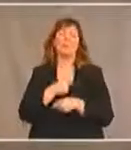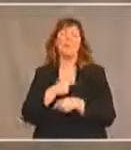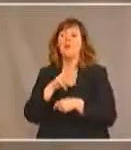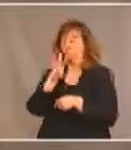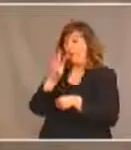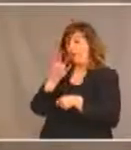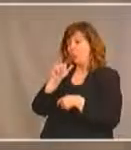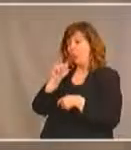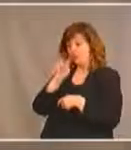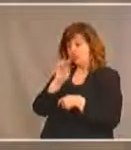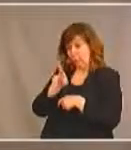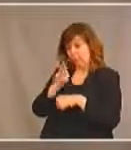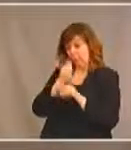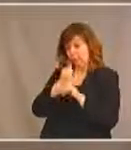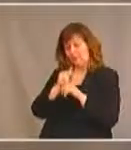Walter demande